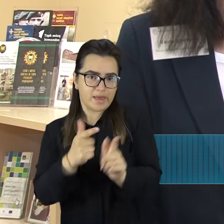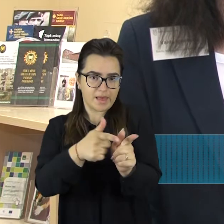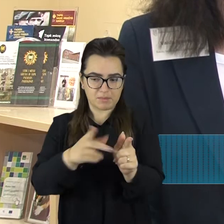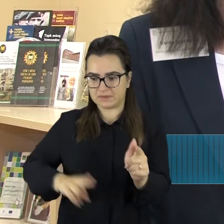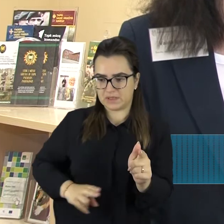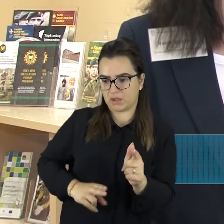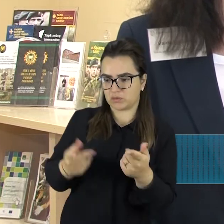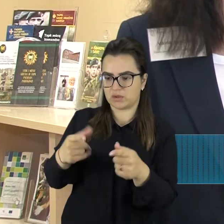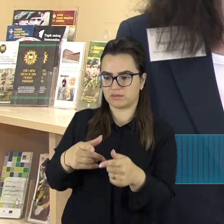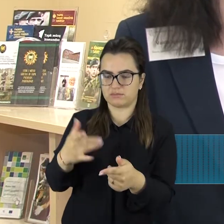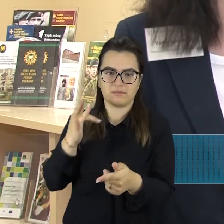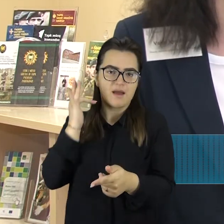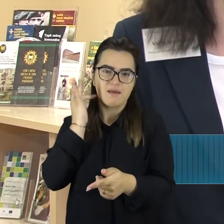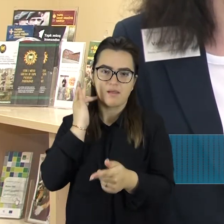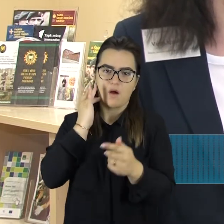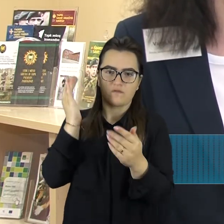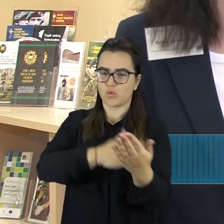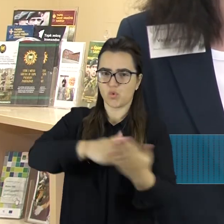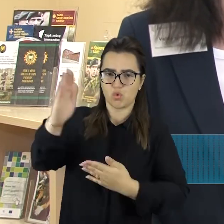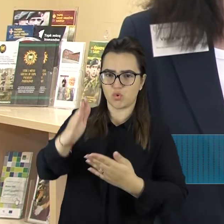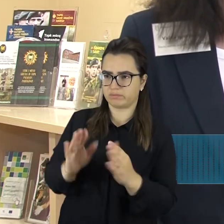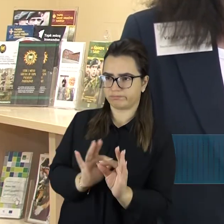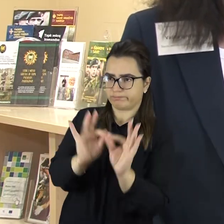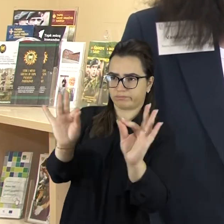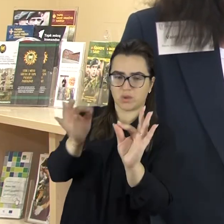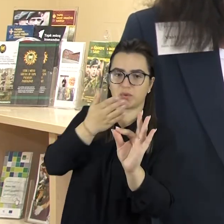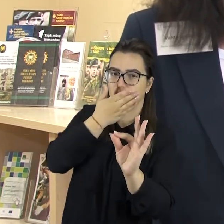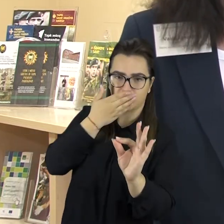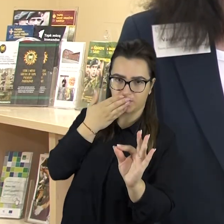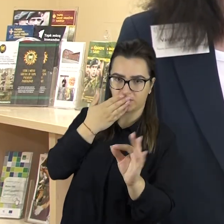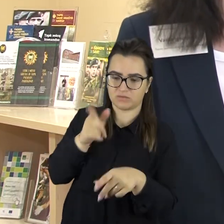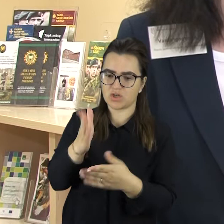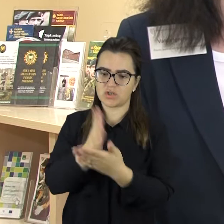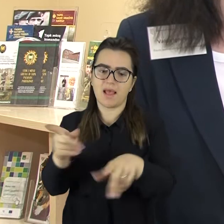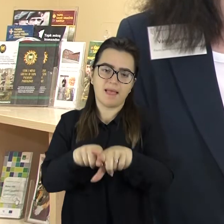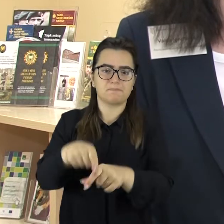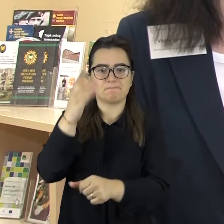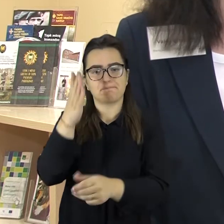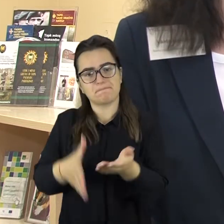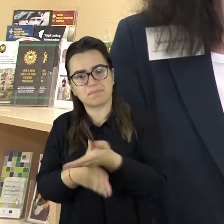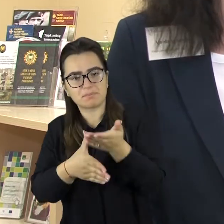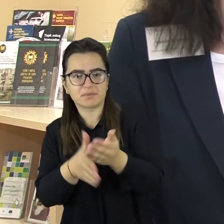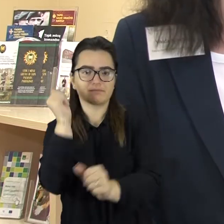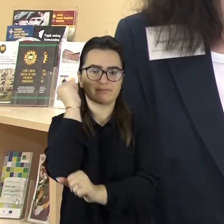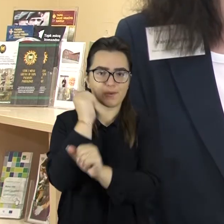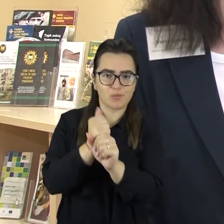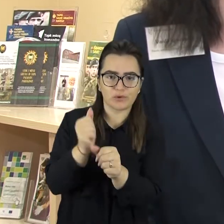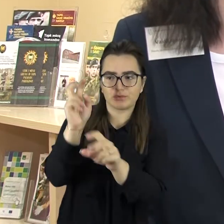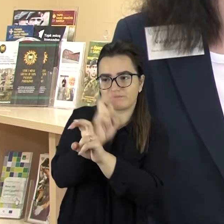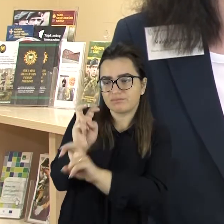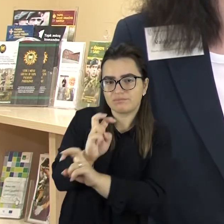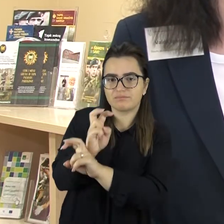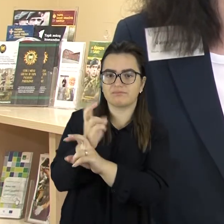reikalavimu iš tiesų nekelia, kadangi tai yra daugiausia pagalbiniai darbai